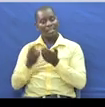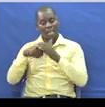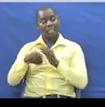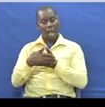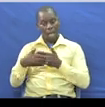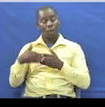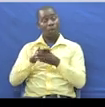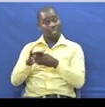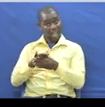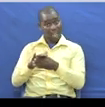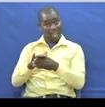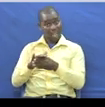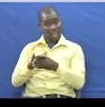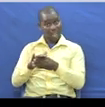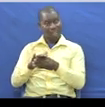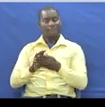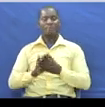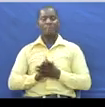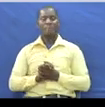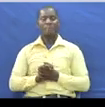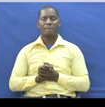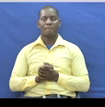Ulete Uyumbe Gani Katika Lugia Lengwa